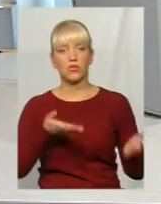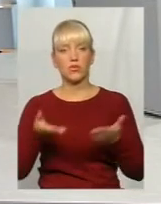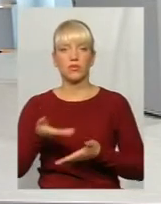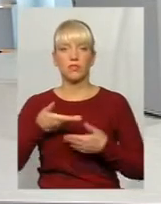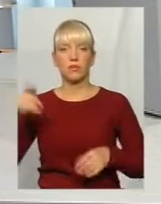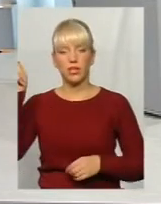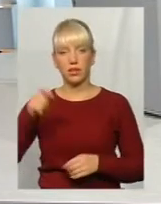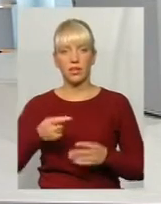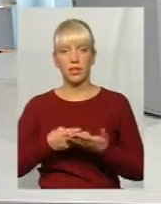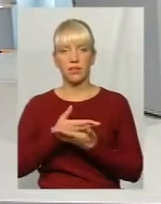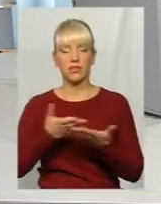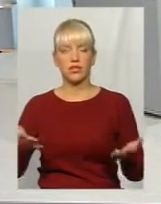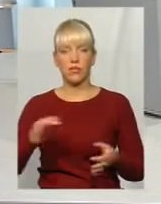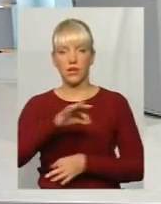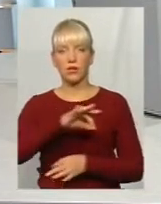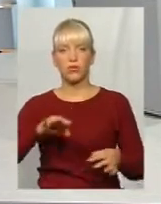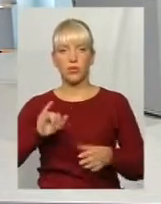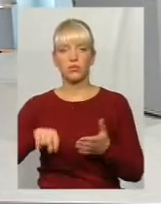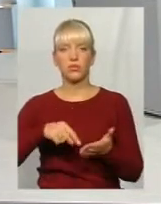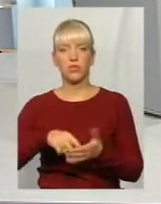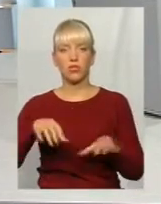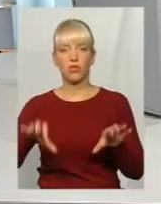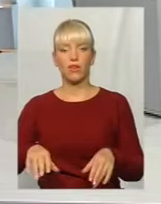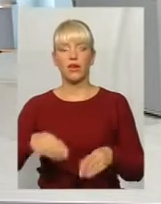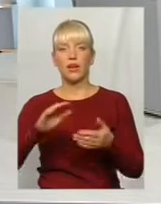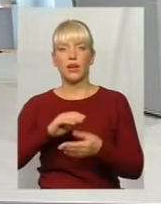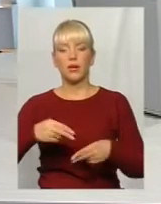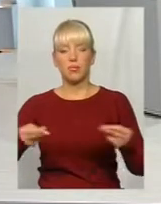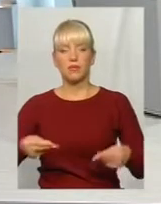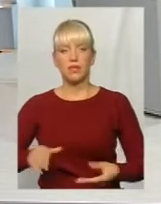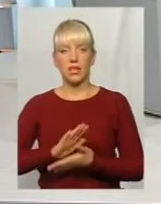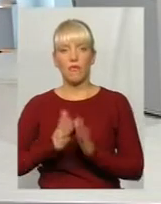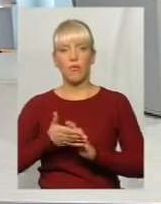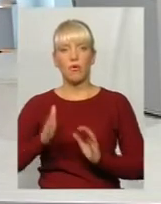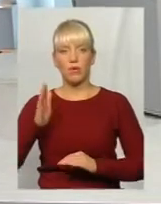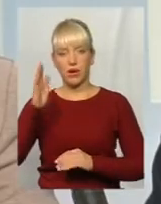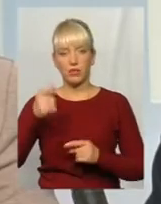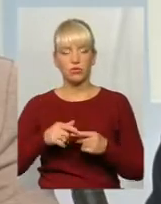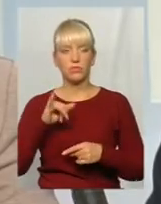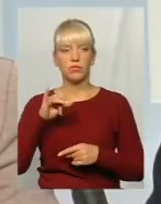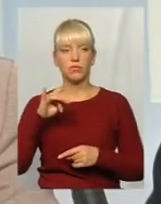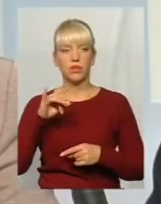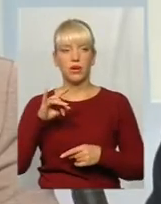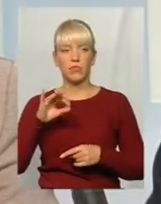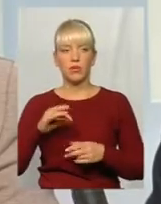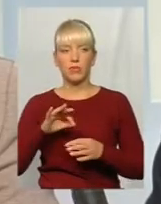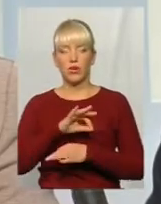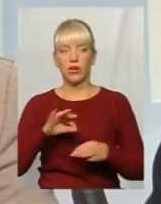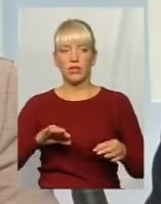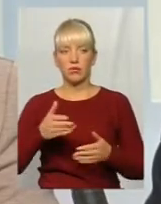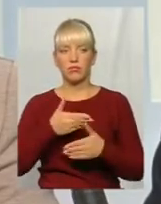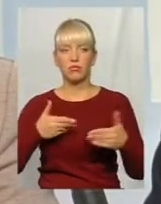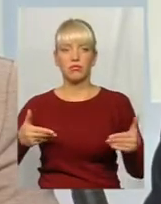Ми приїхали презентувати проєкт і міський голова підписав меморандум приєднання до проєкту. Ми десь